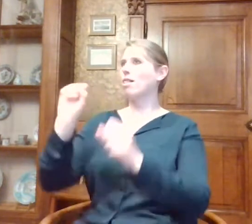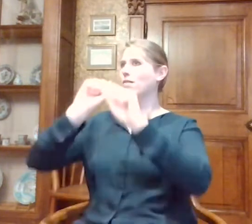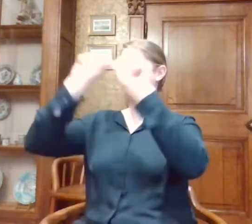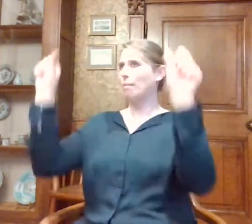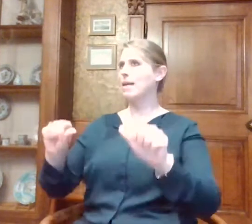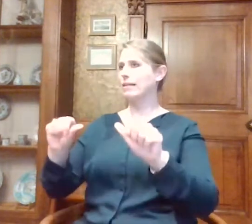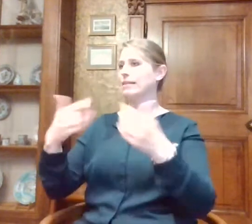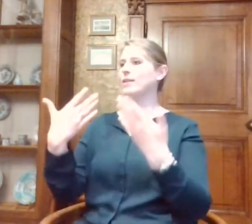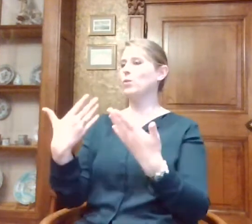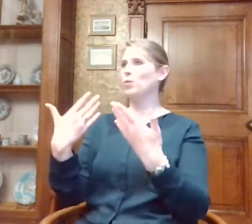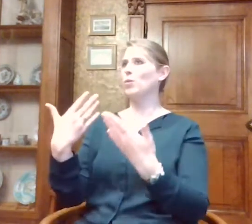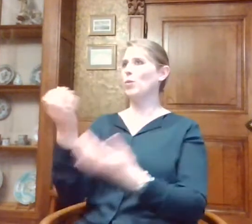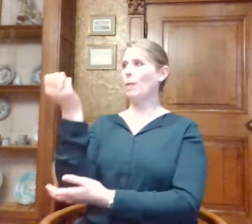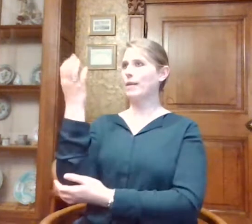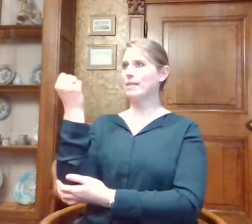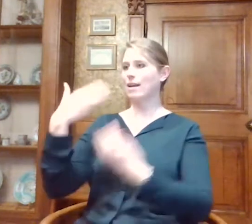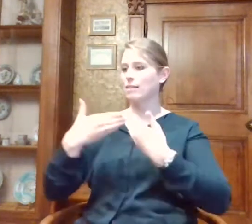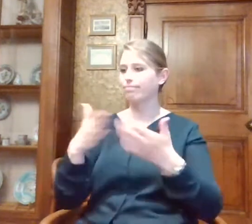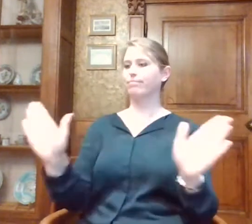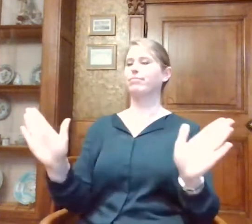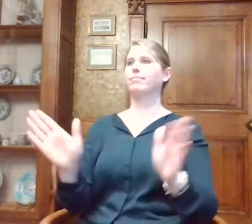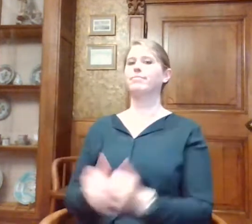de presentatie openen.